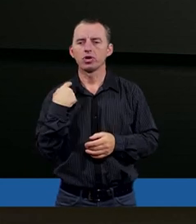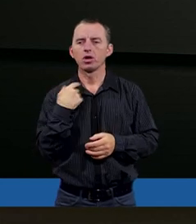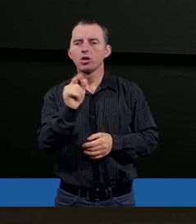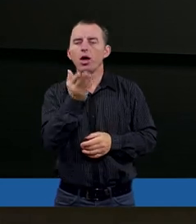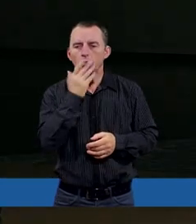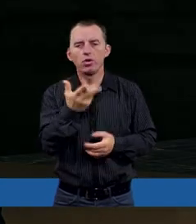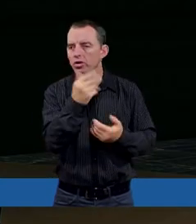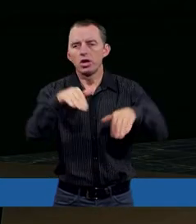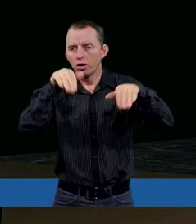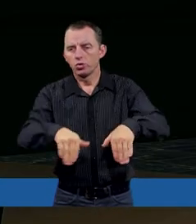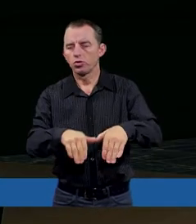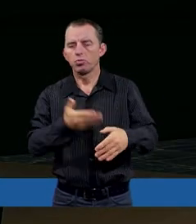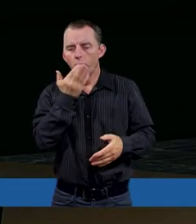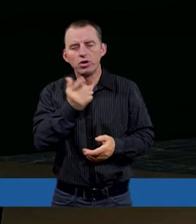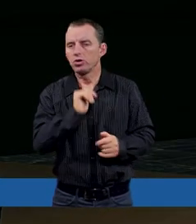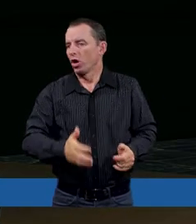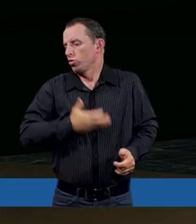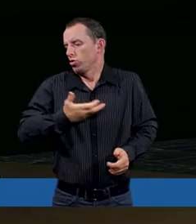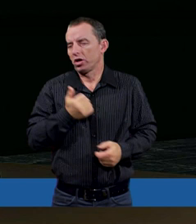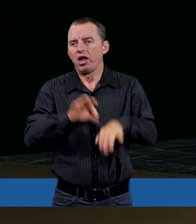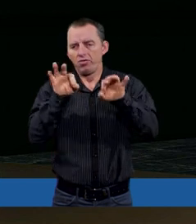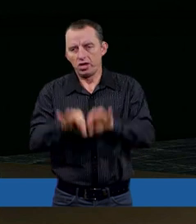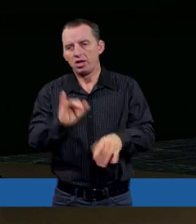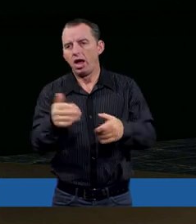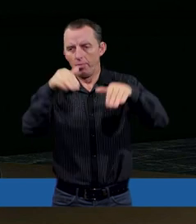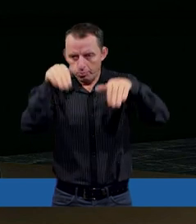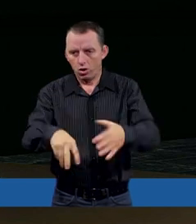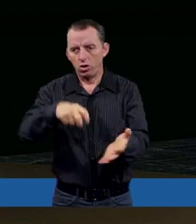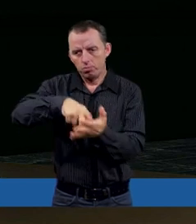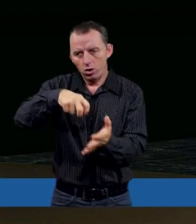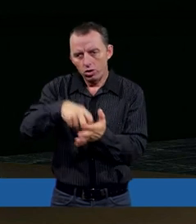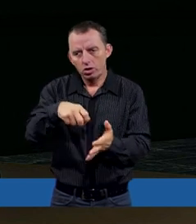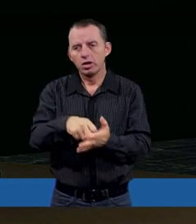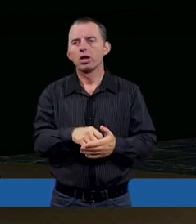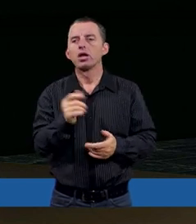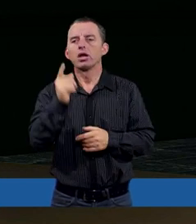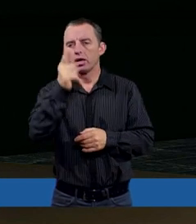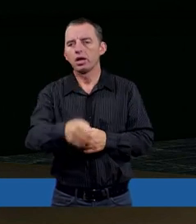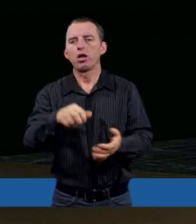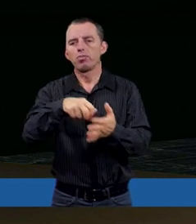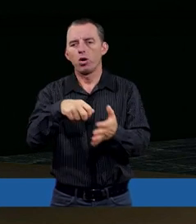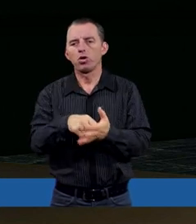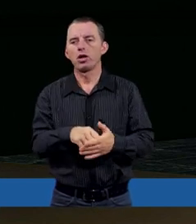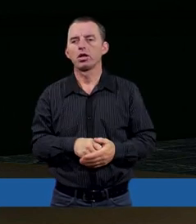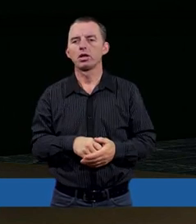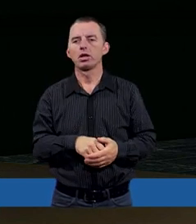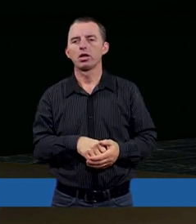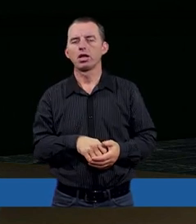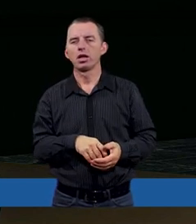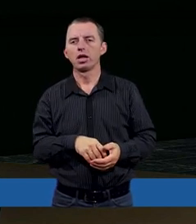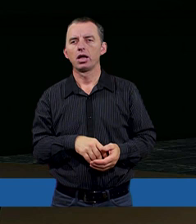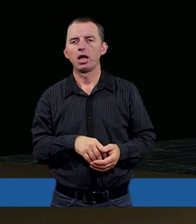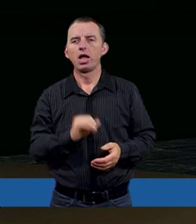mówi, że nie czuje się winny. Jak może na przykład pokutować mu sofar? Chyba będzie kazał pokutować się, pokutować.